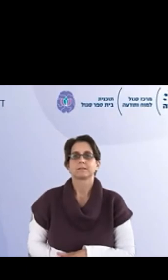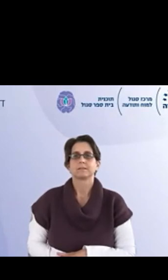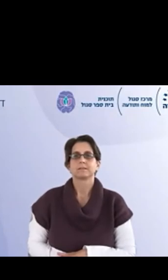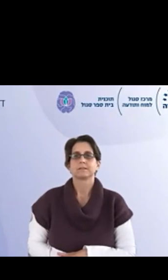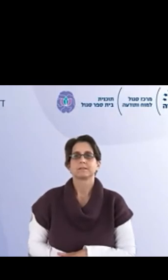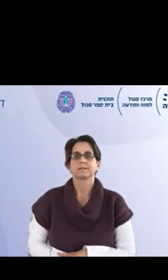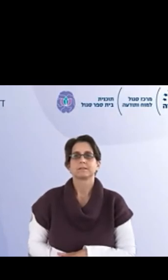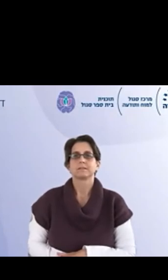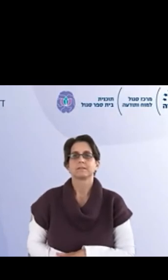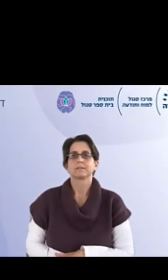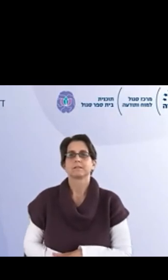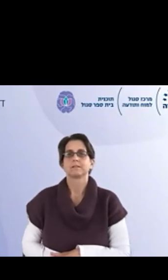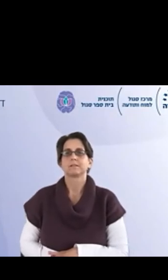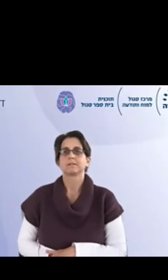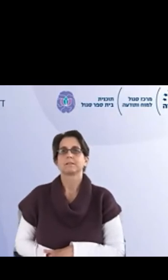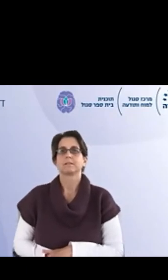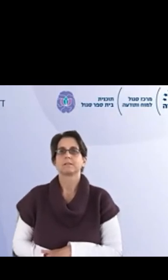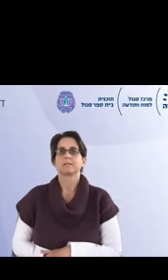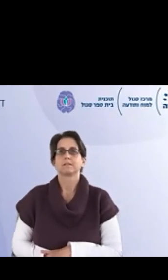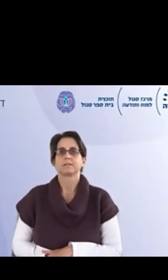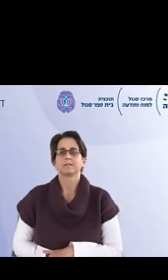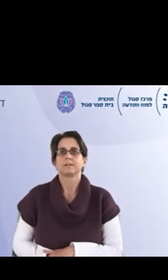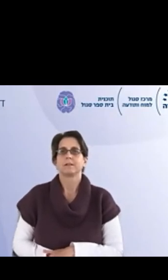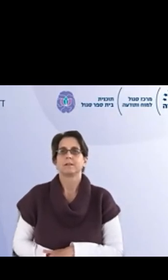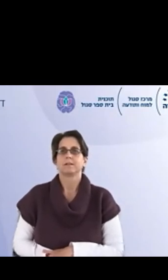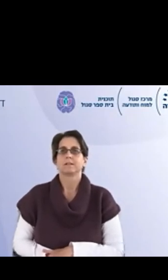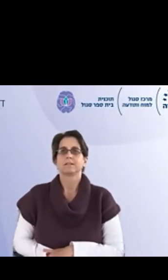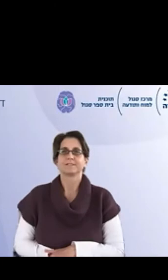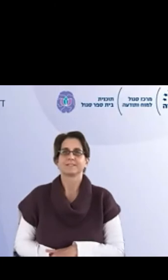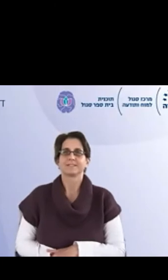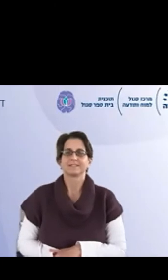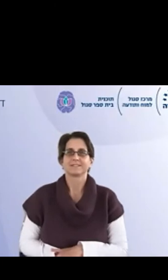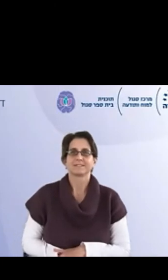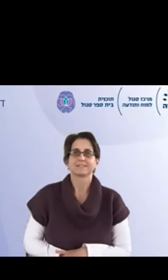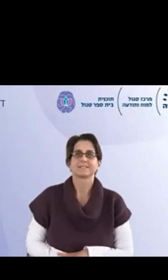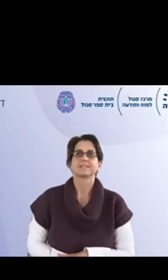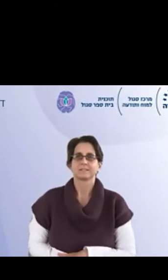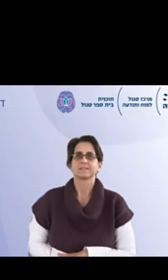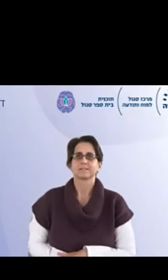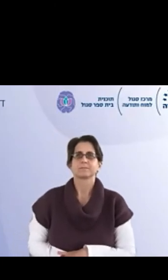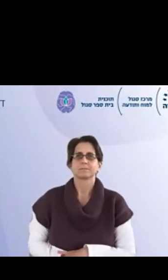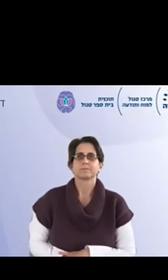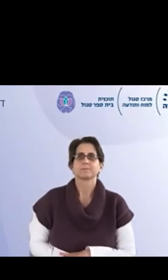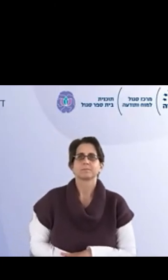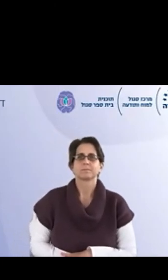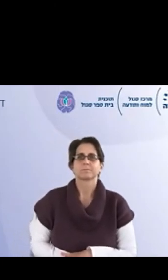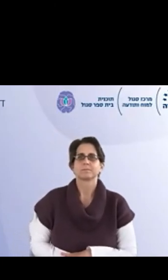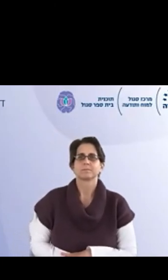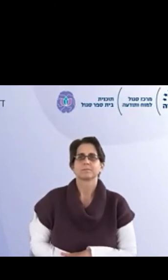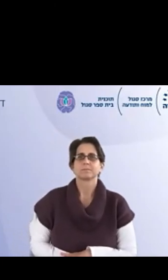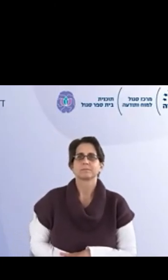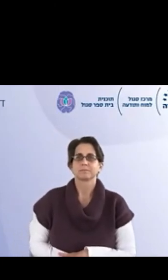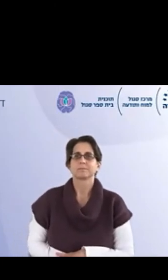סביב והאחד אפס אפס כבעת בכל דבר. הם זה ברמת המוצרים לתלמידים, והם זה ברמת השירות